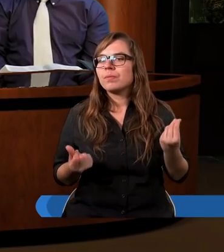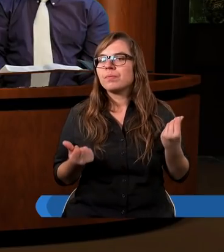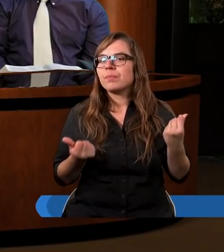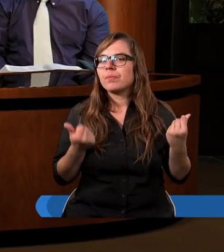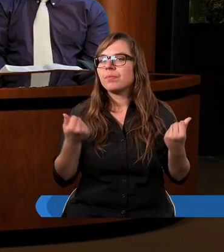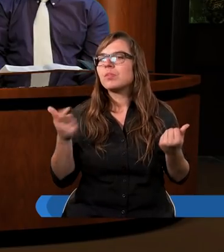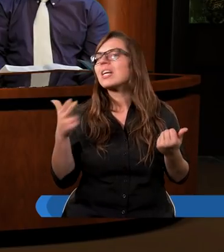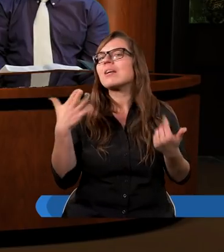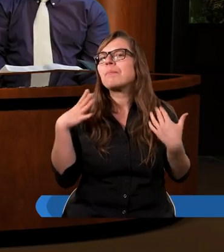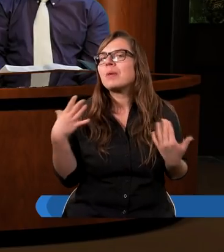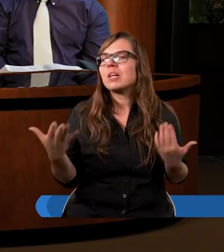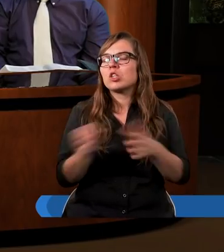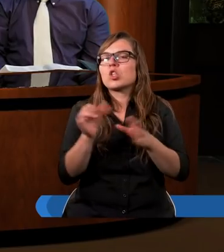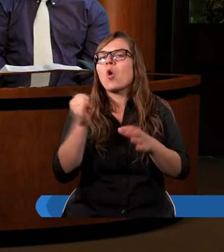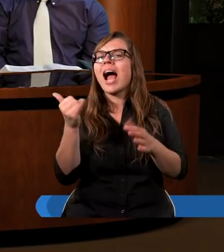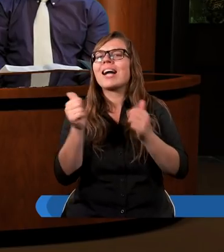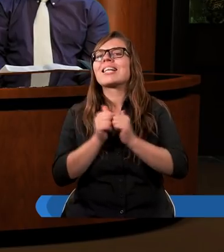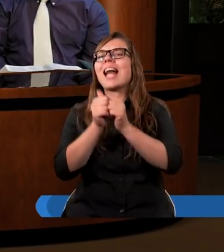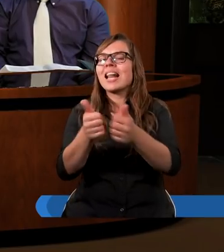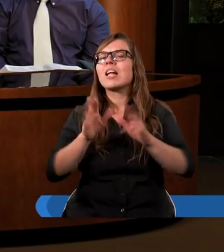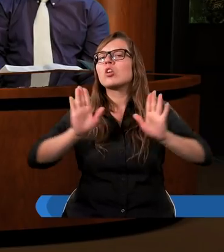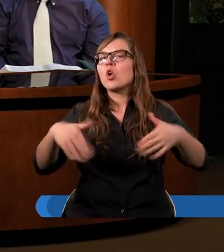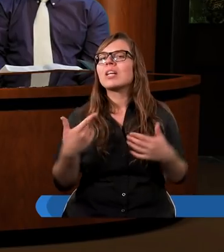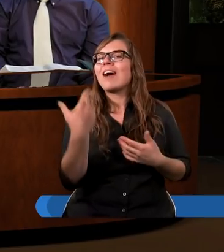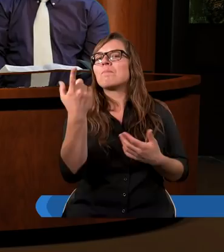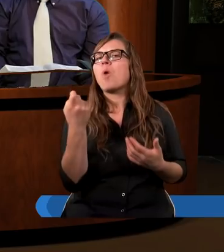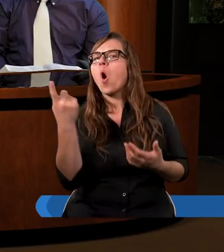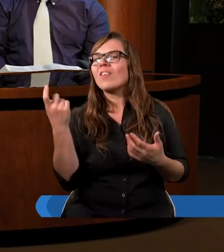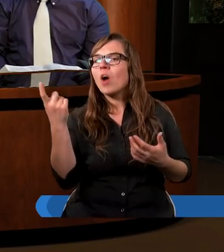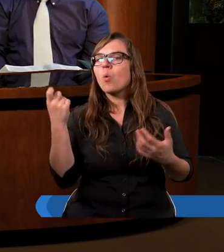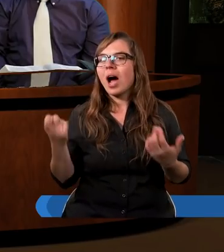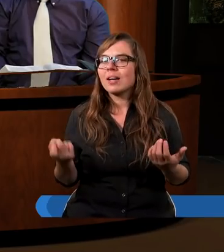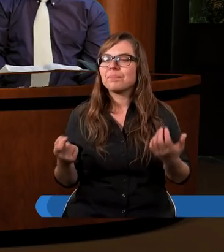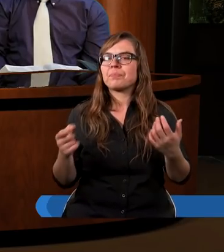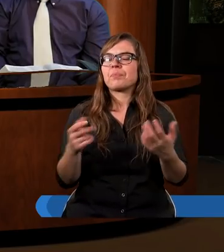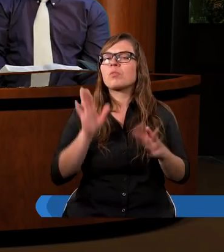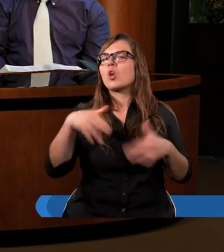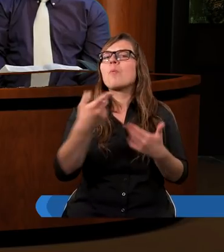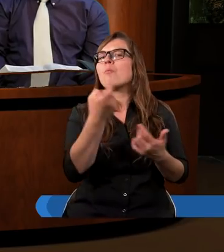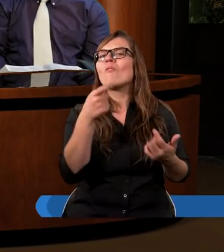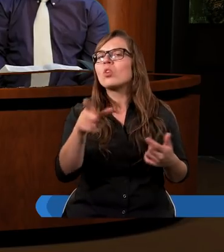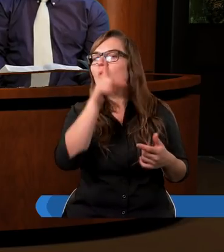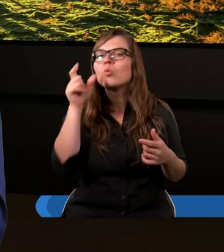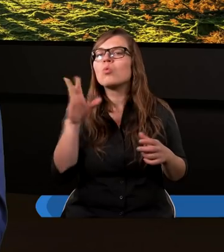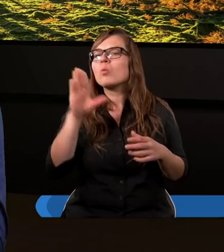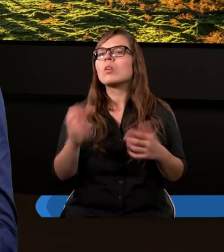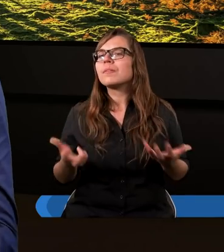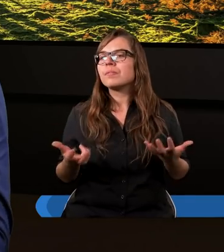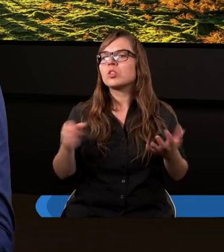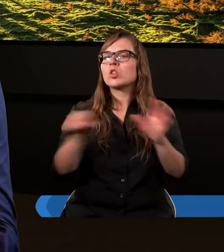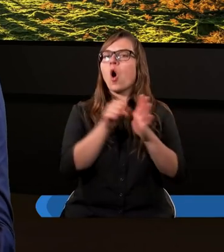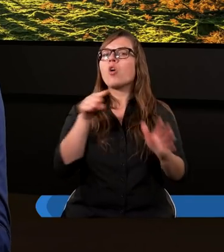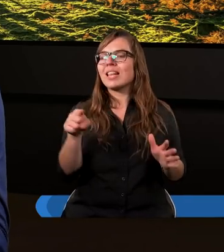byli? Do jakiego zadania zostali powołani? Został powołanie lud Boży. Do